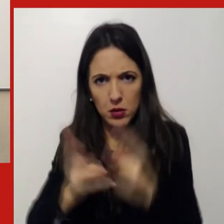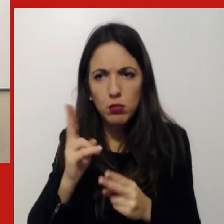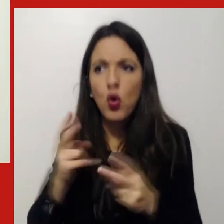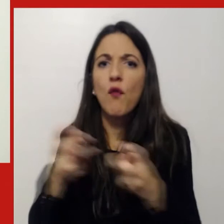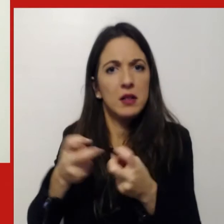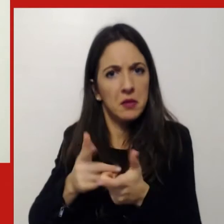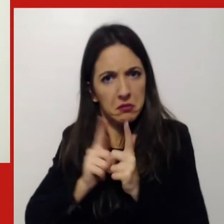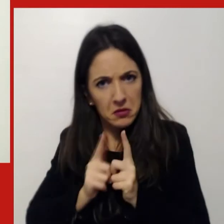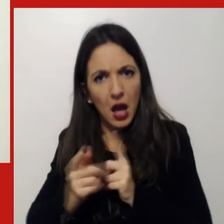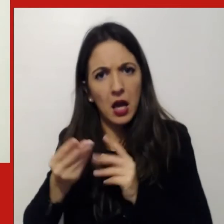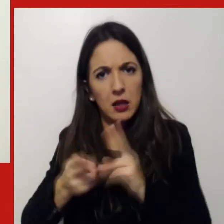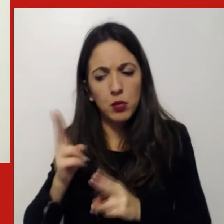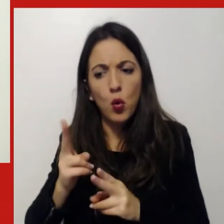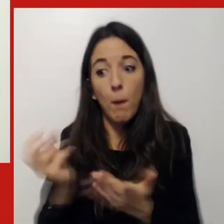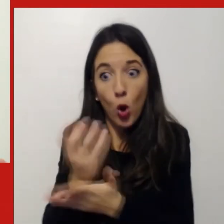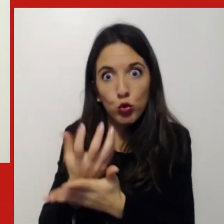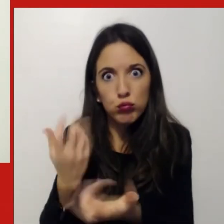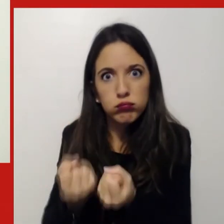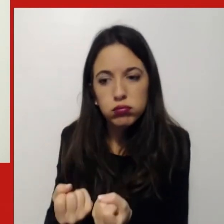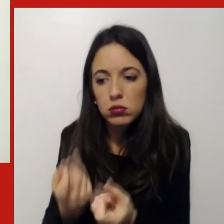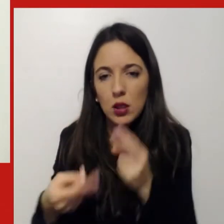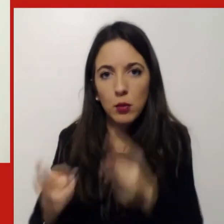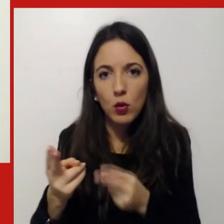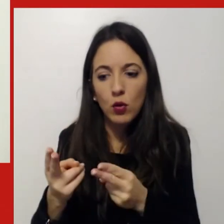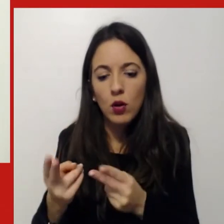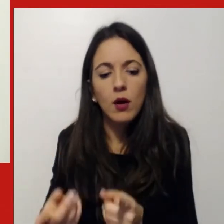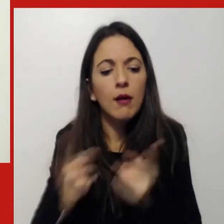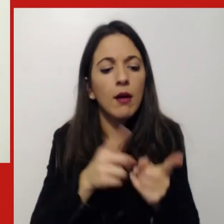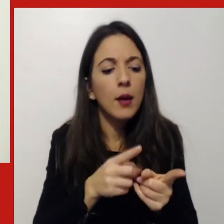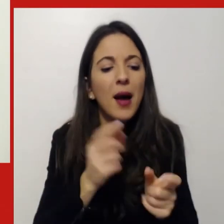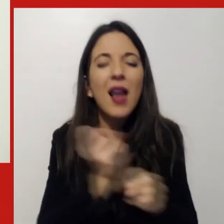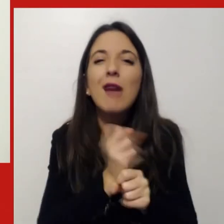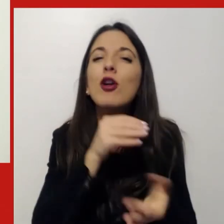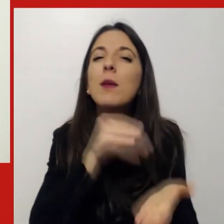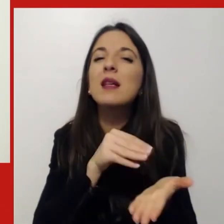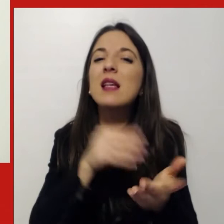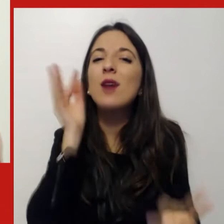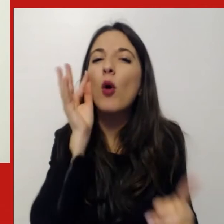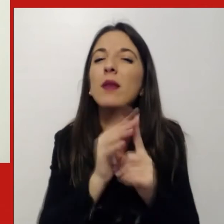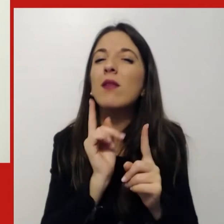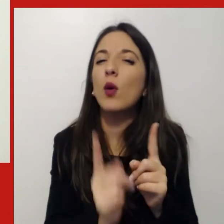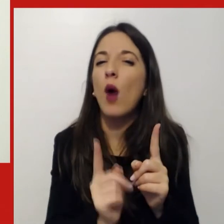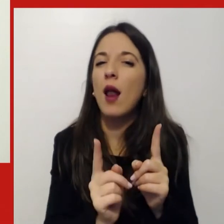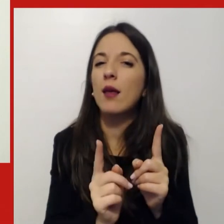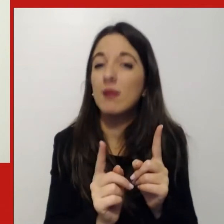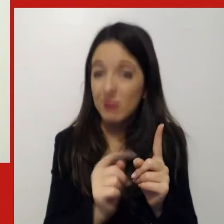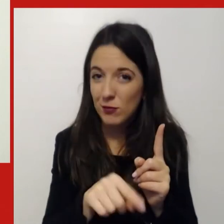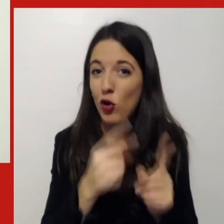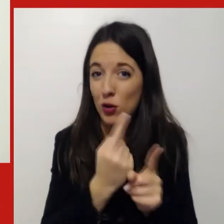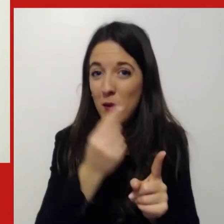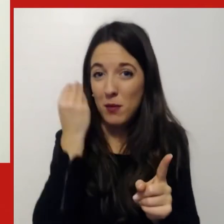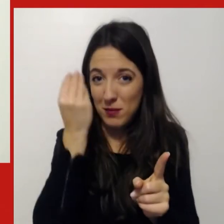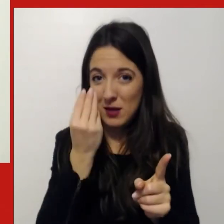produttività, la domanda è ma quale deve essere invece la nuova missione del lavorare in presenza? Paradossalmente nei prossimi mesi